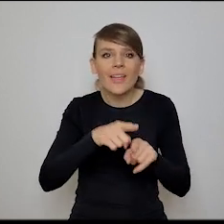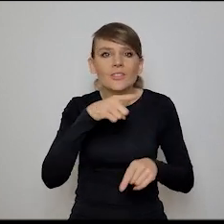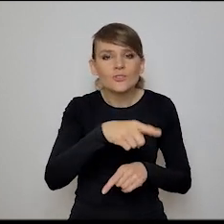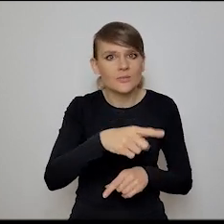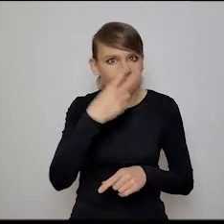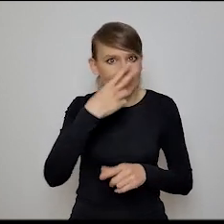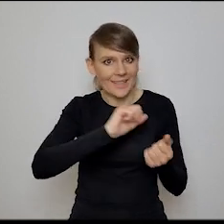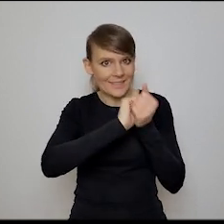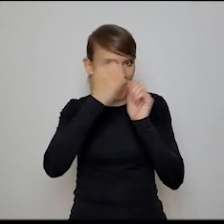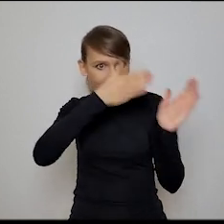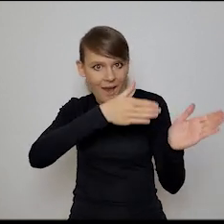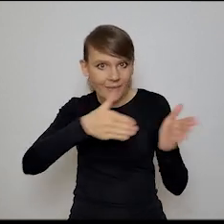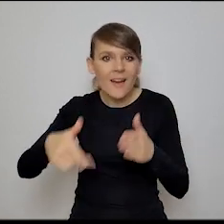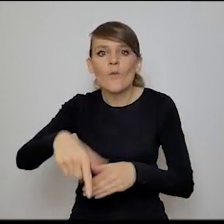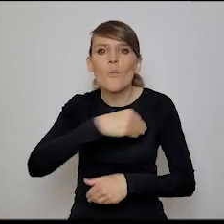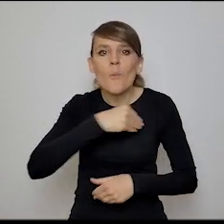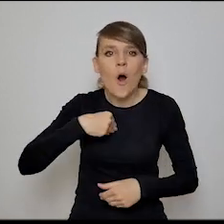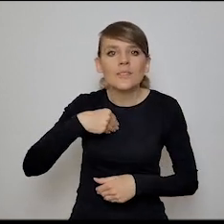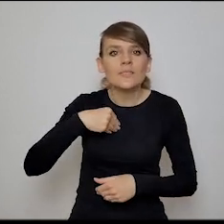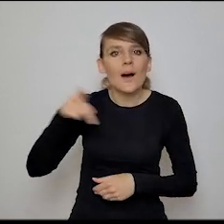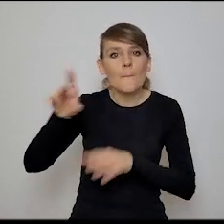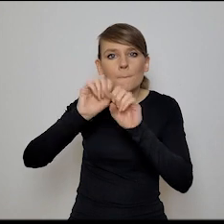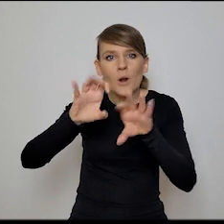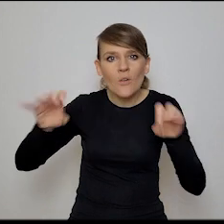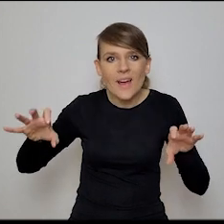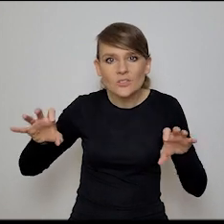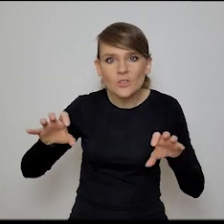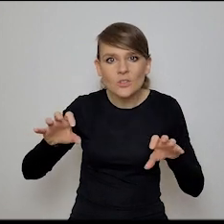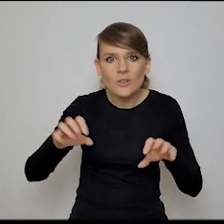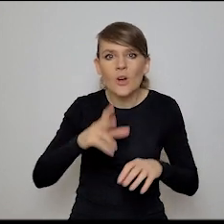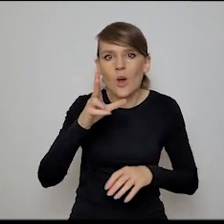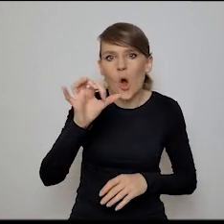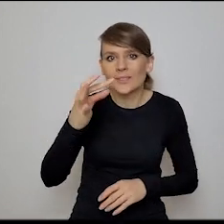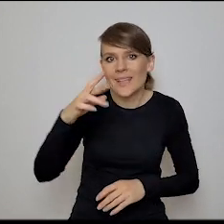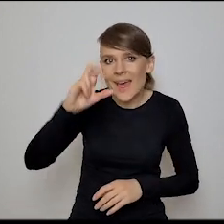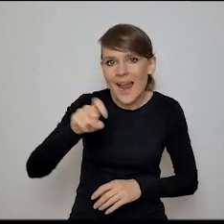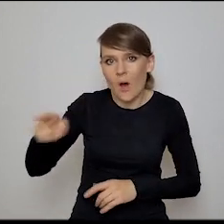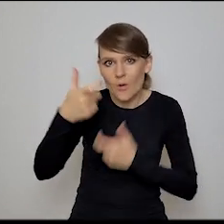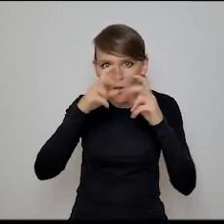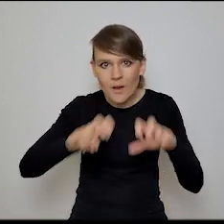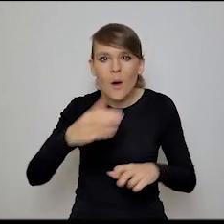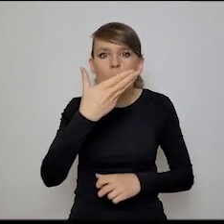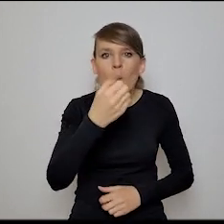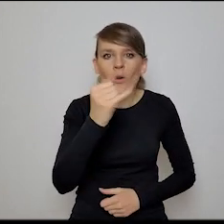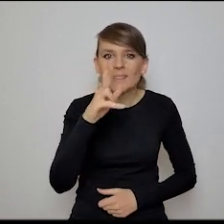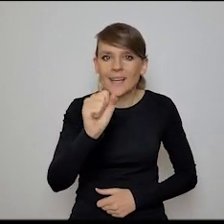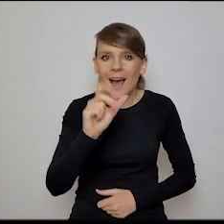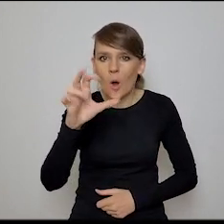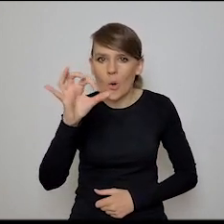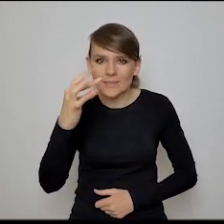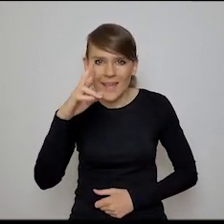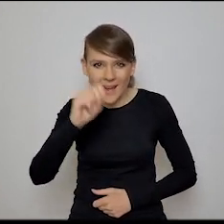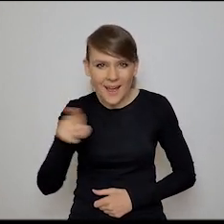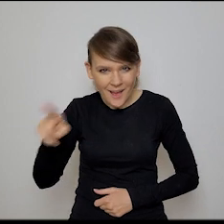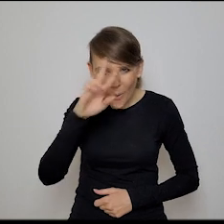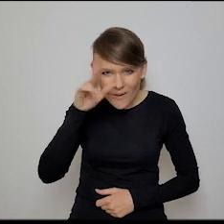się dokonuje. No w Polsce znakomicie bada to profesor Kostera, Monika Kostera, nie wiem czy kojarzysz jej